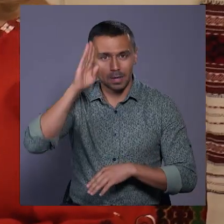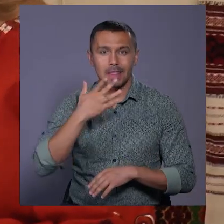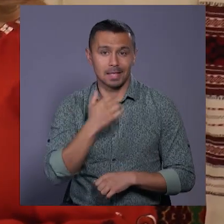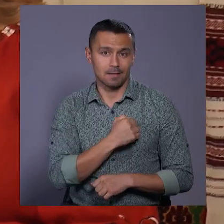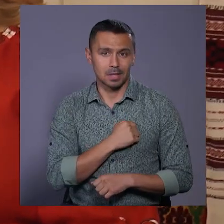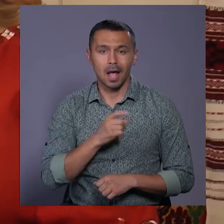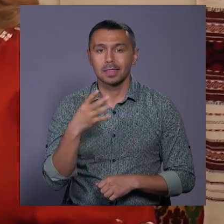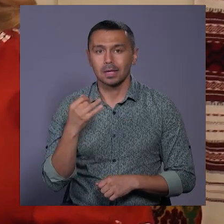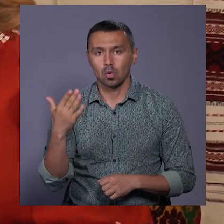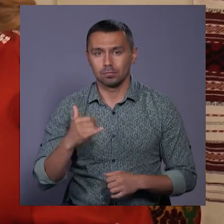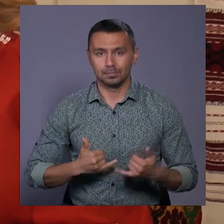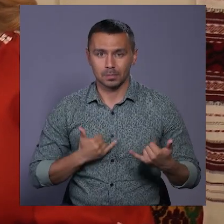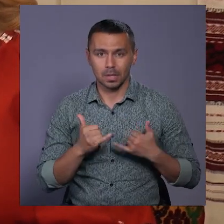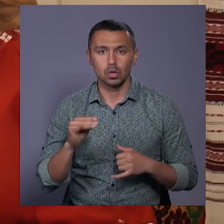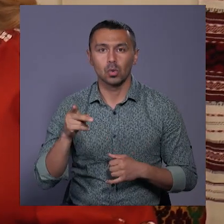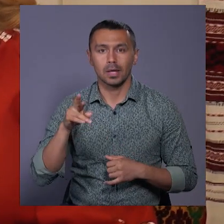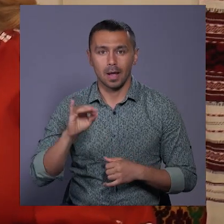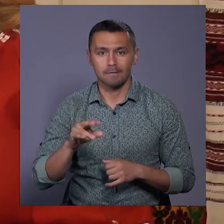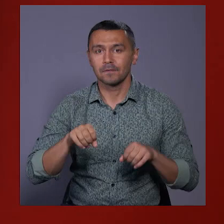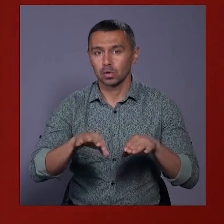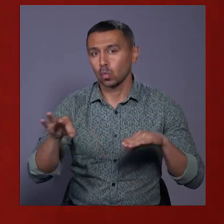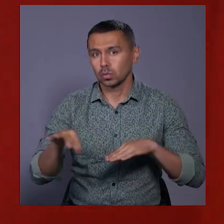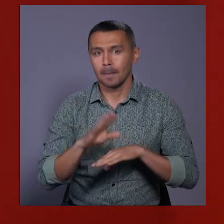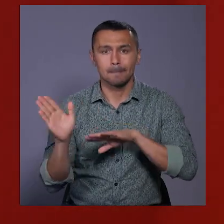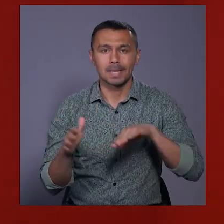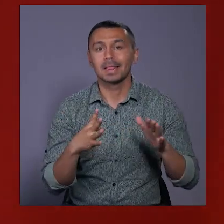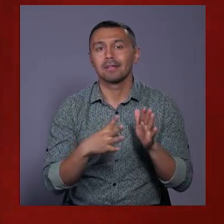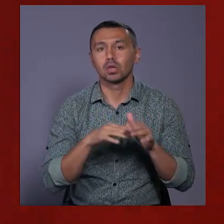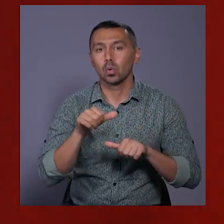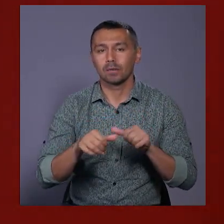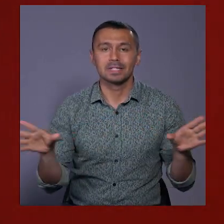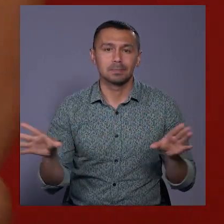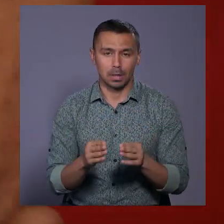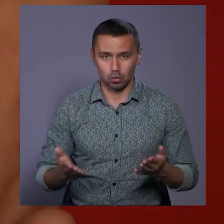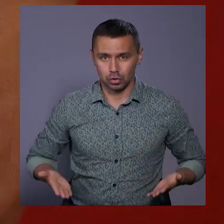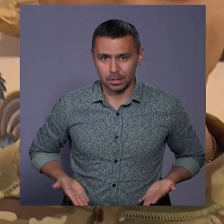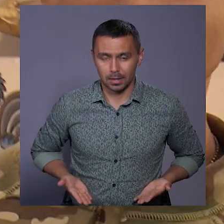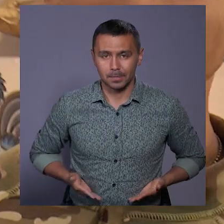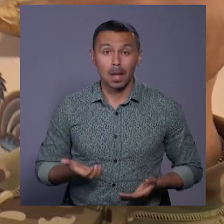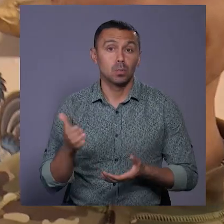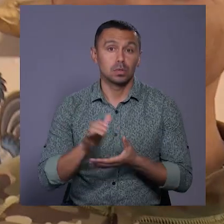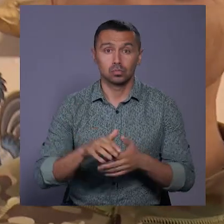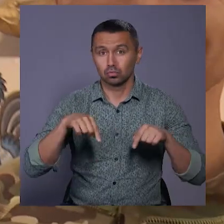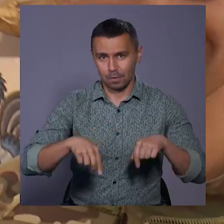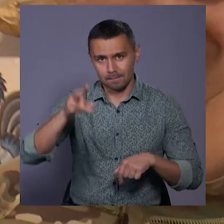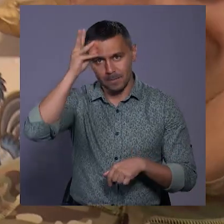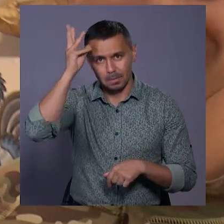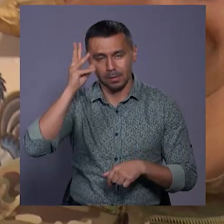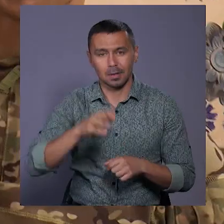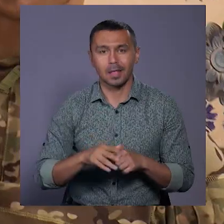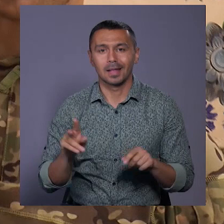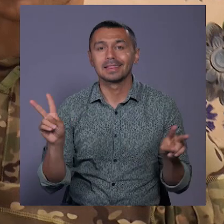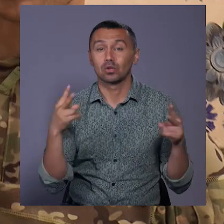Надзагардієць Андрій та його кохана Юлія вирішили одружитись після дев'яти років спільного життя. Познайомились тут, в Хмельницькому, на